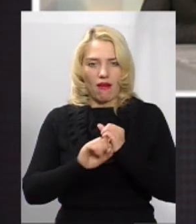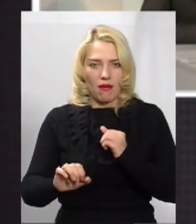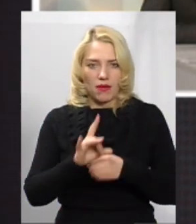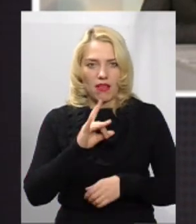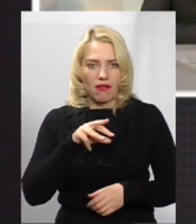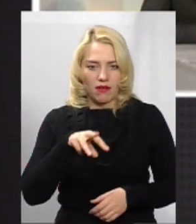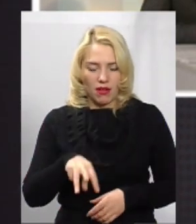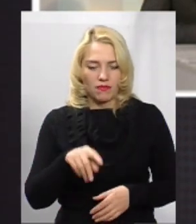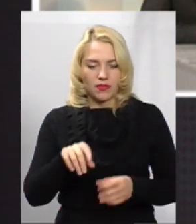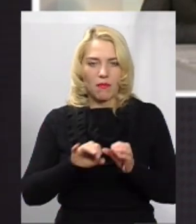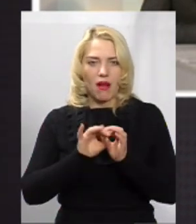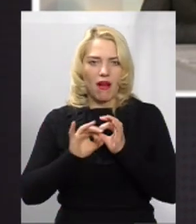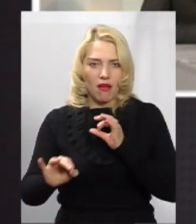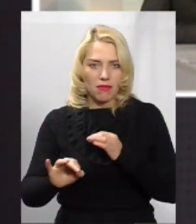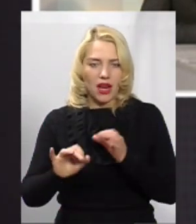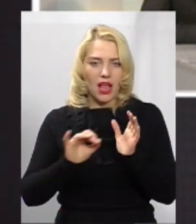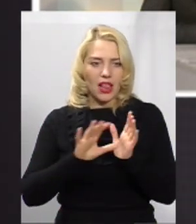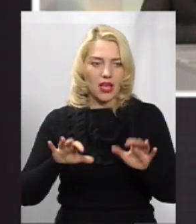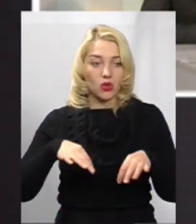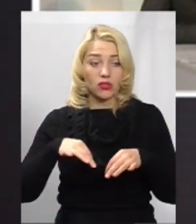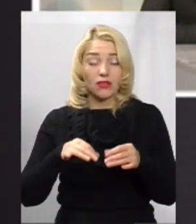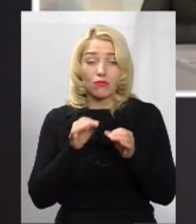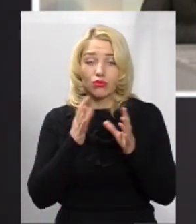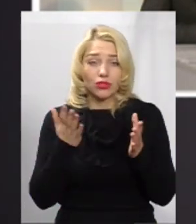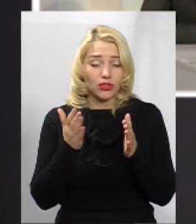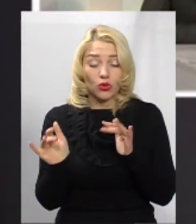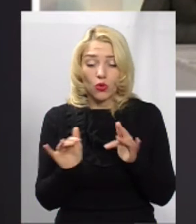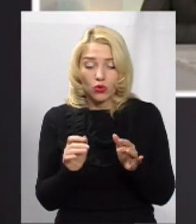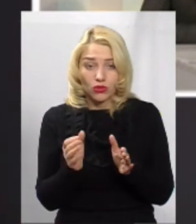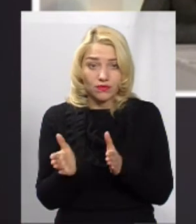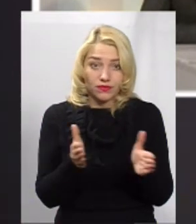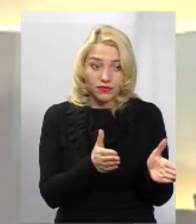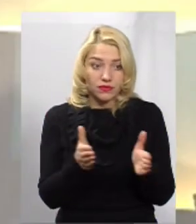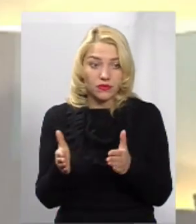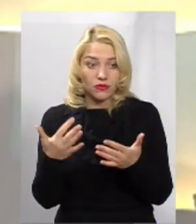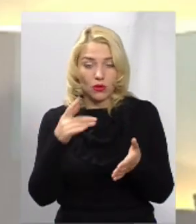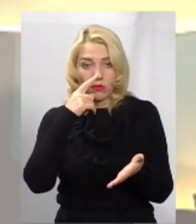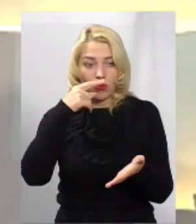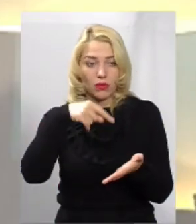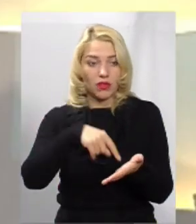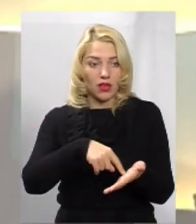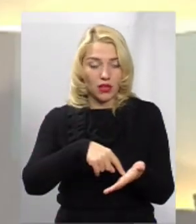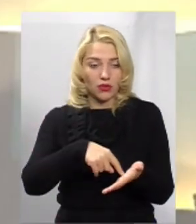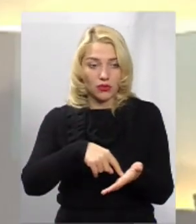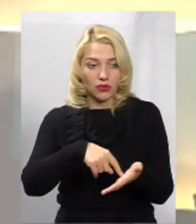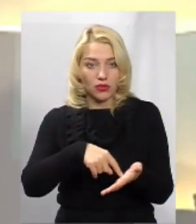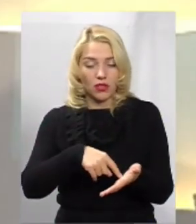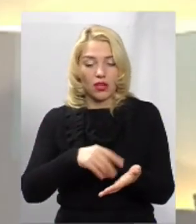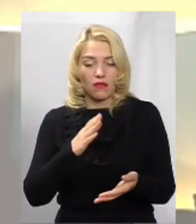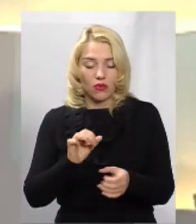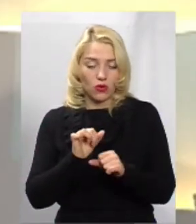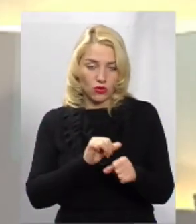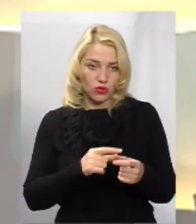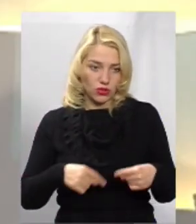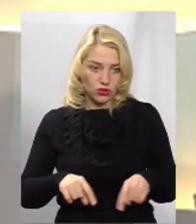кабелі електротрансу. І будь-який рух, будь-куди його посунути, вони вже попадають в одна водноохоронні зони.